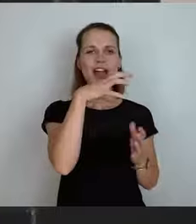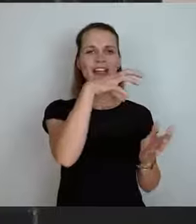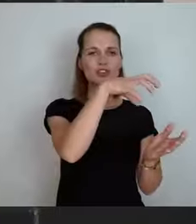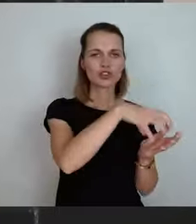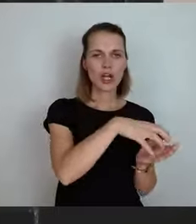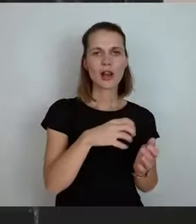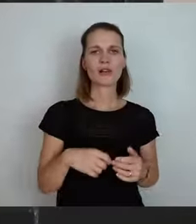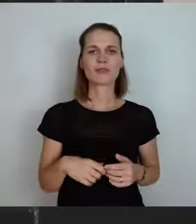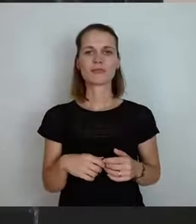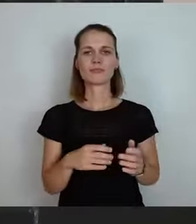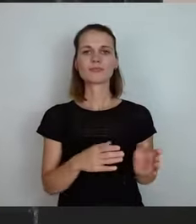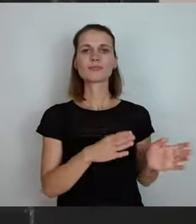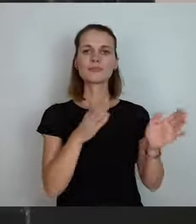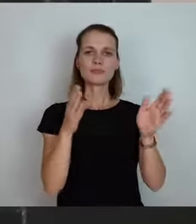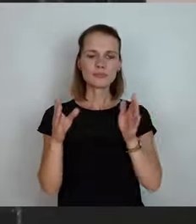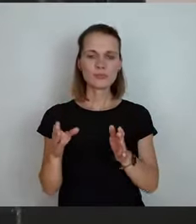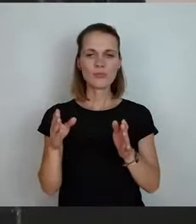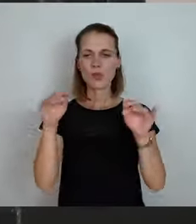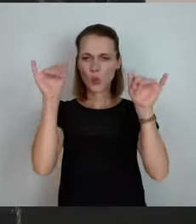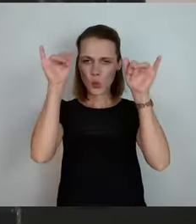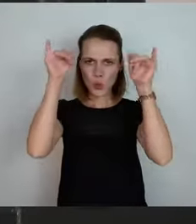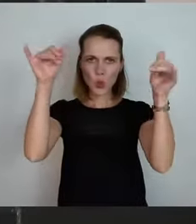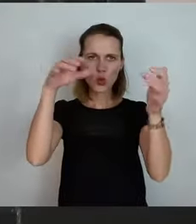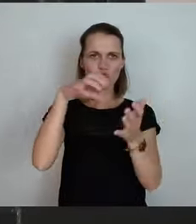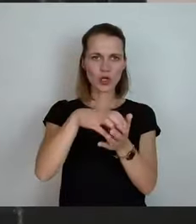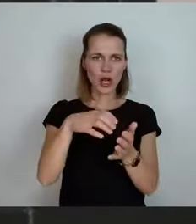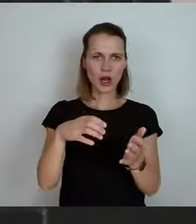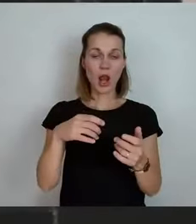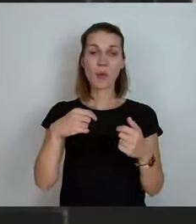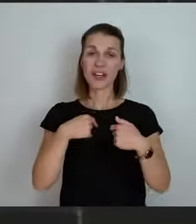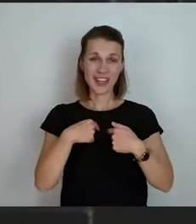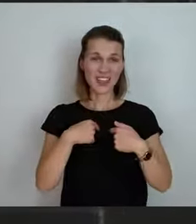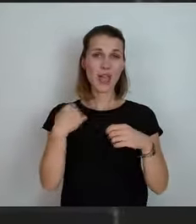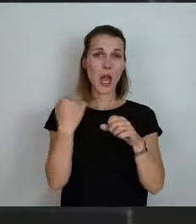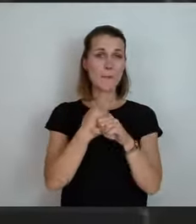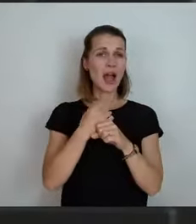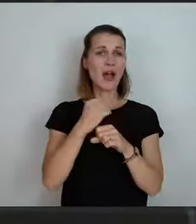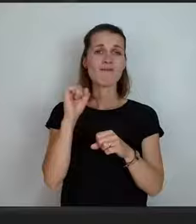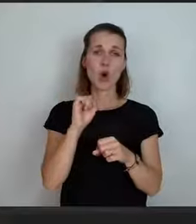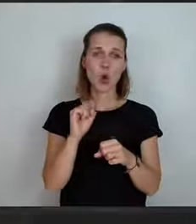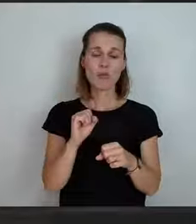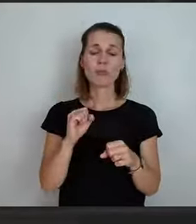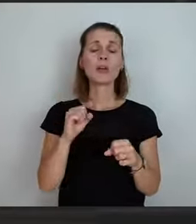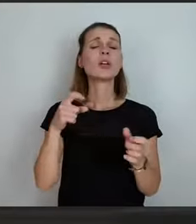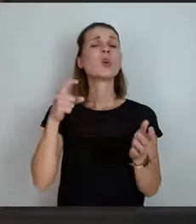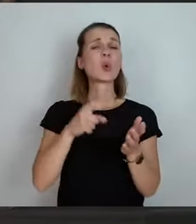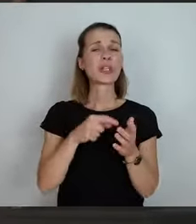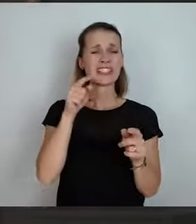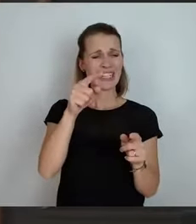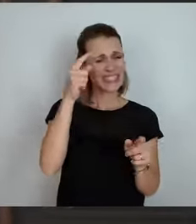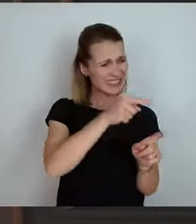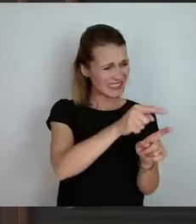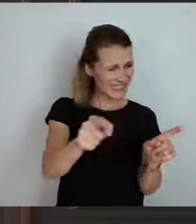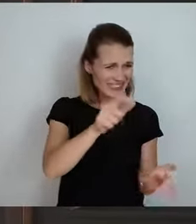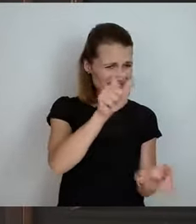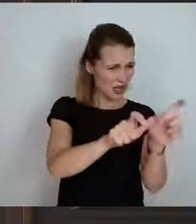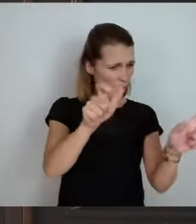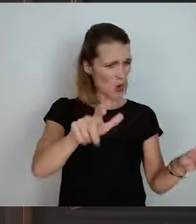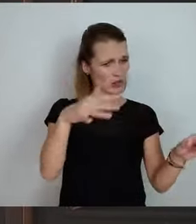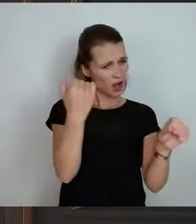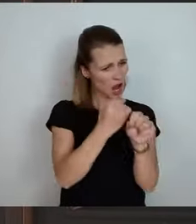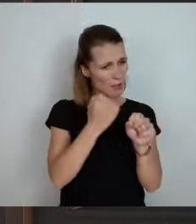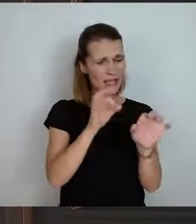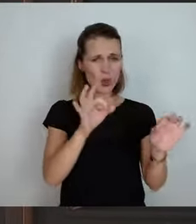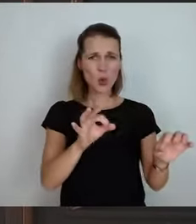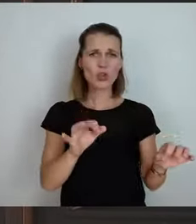Windräder, denken Sie dann. Aber ich mache es aus tiefster Überzeugung, weil ich denke, diese Leute, die machen so einen tollen Job und stehen jeden Tag